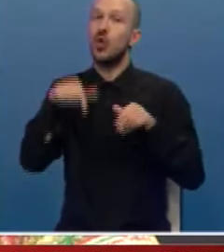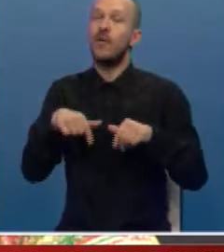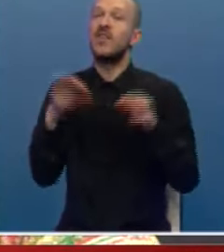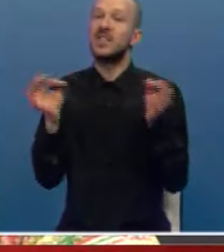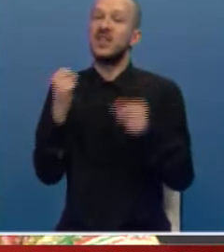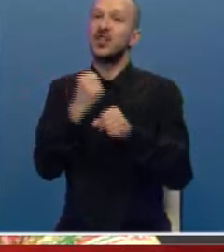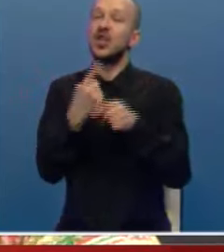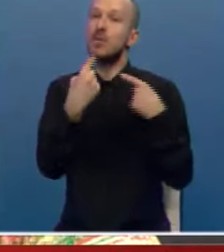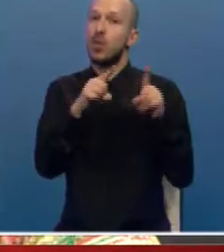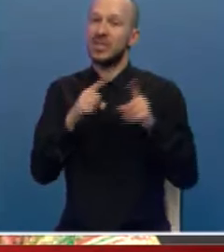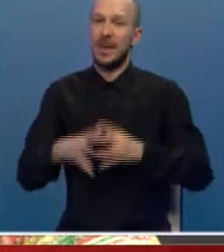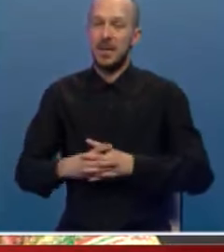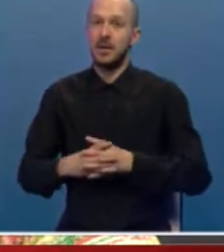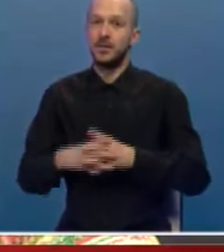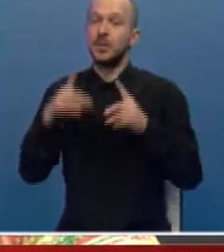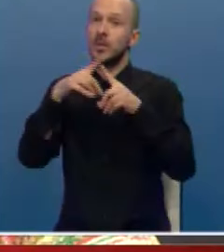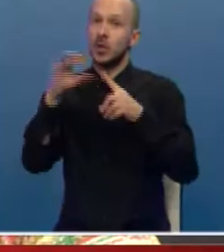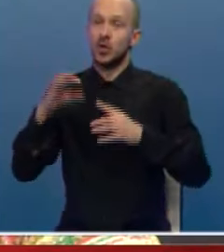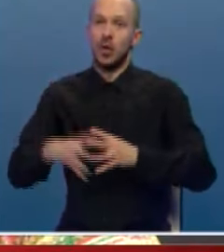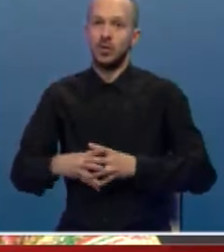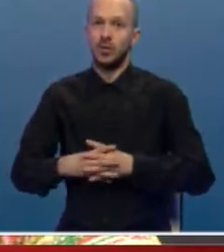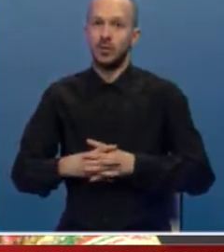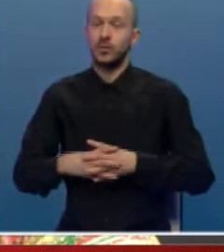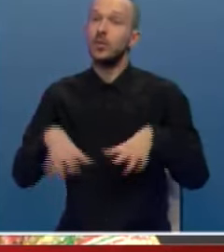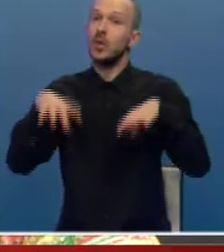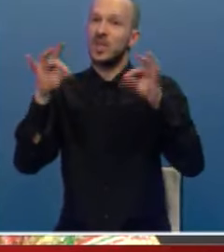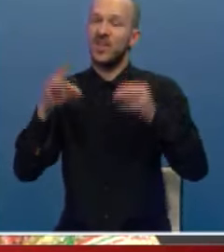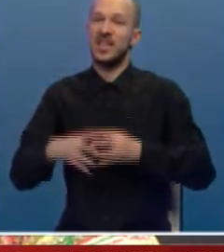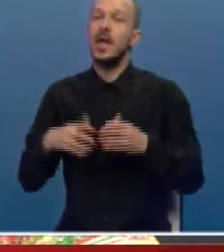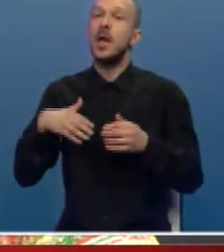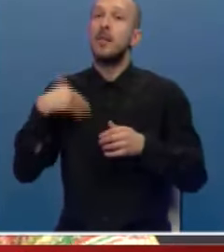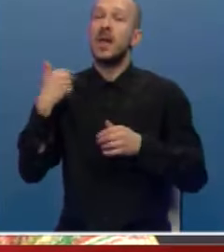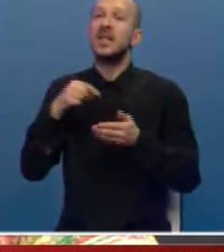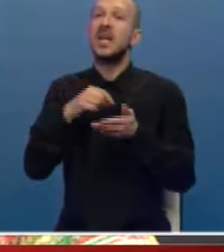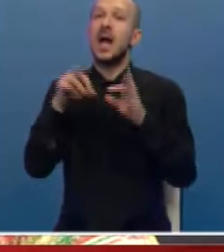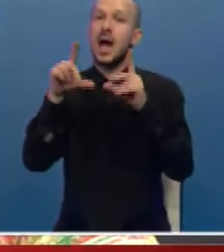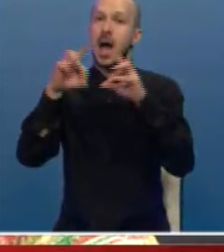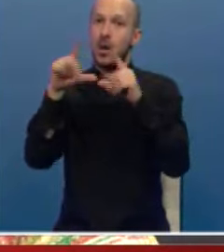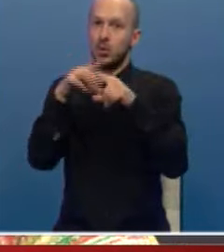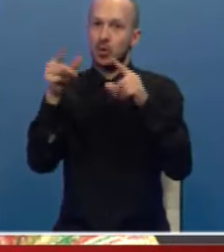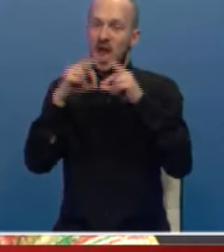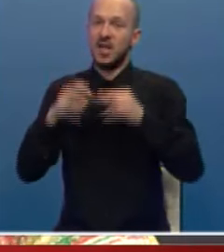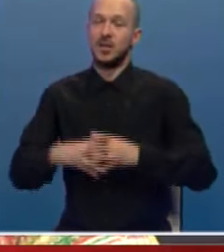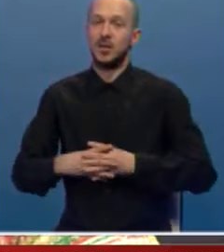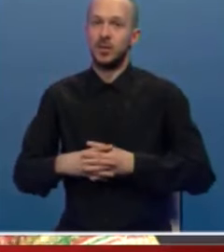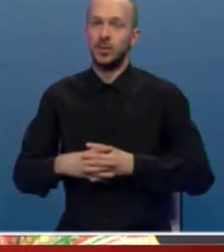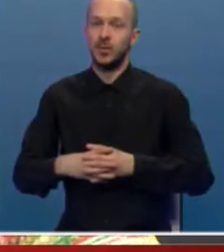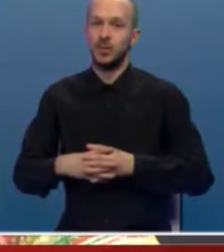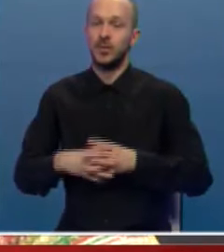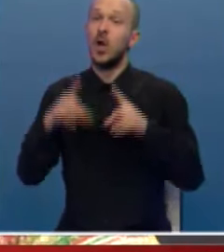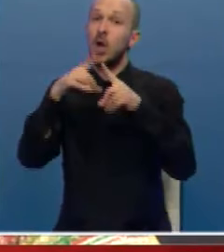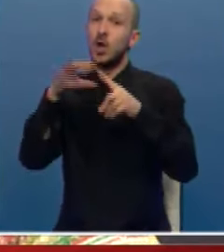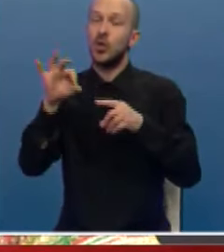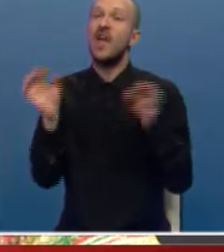festival čini posljedin da su to otkrivanje nekih mladih autora. To